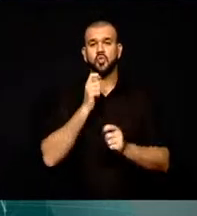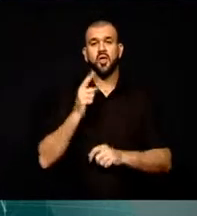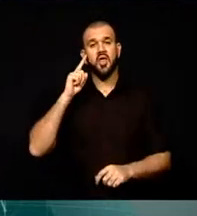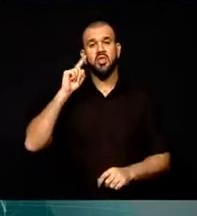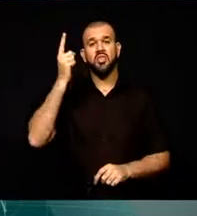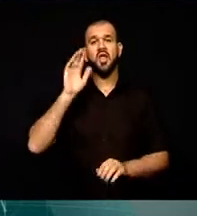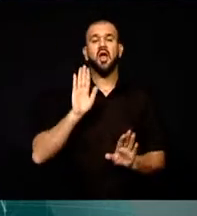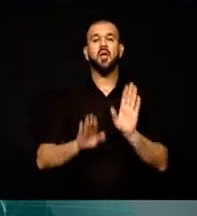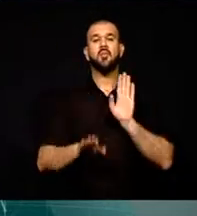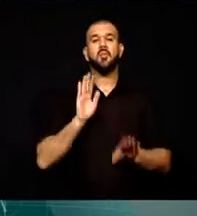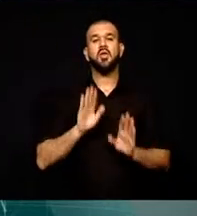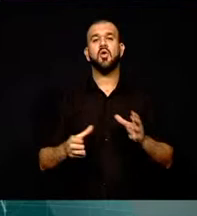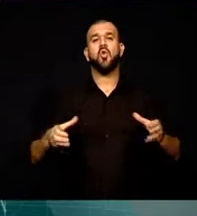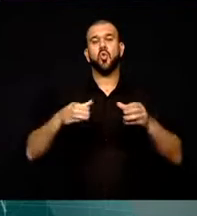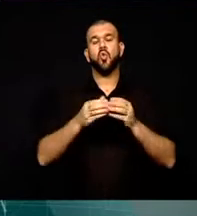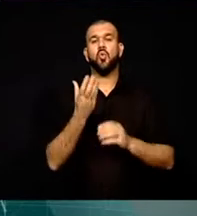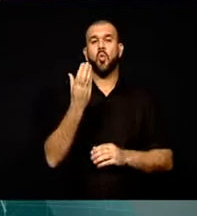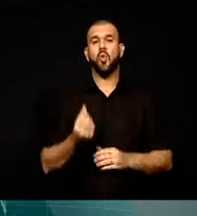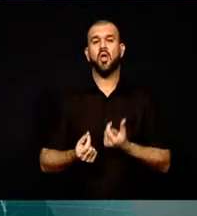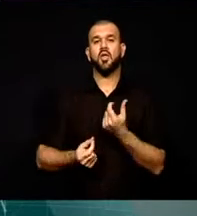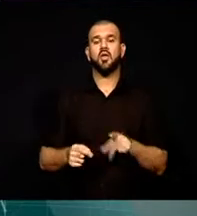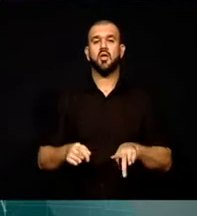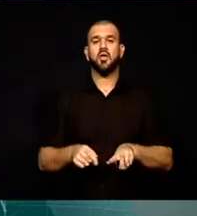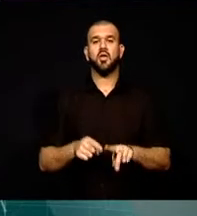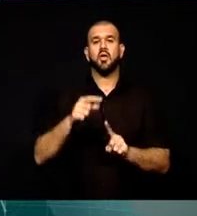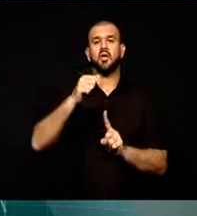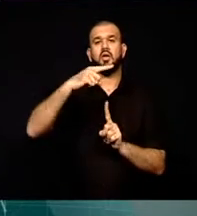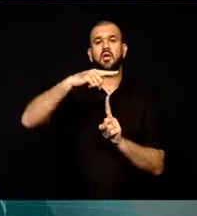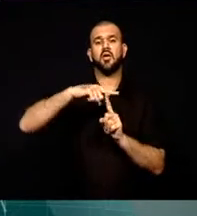United Media grubu ziyaret etti.